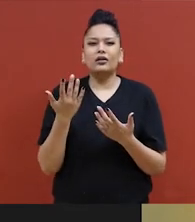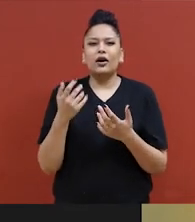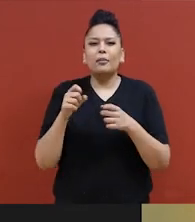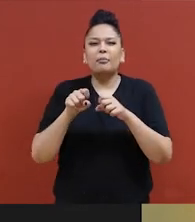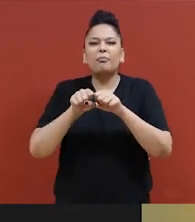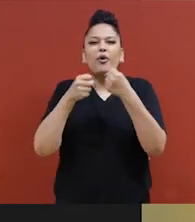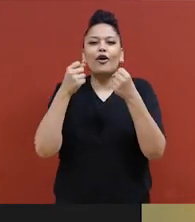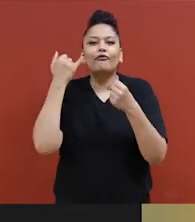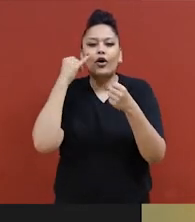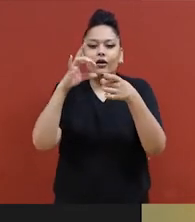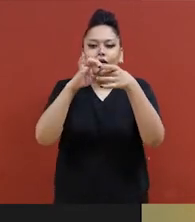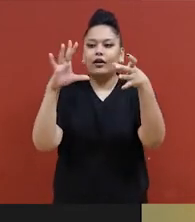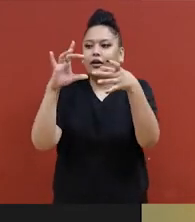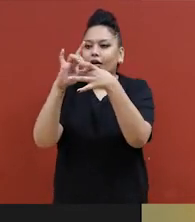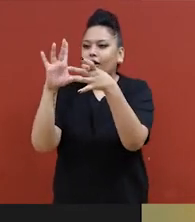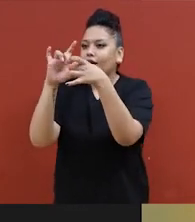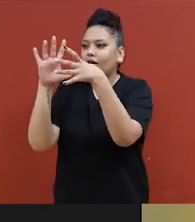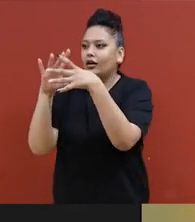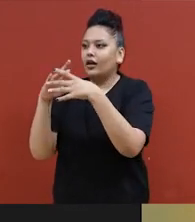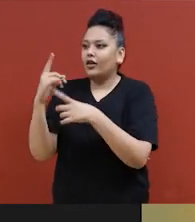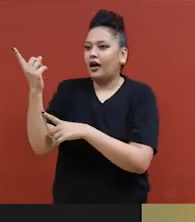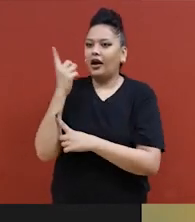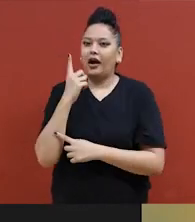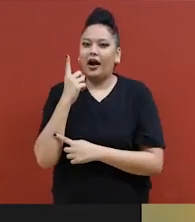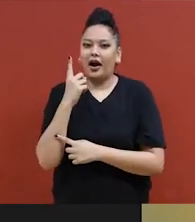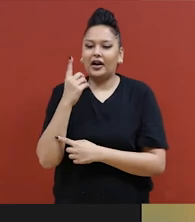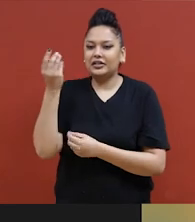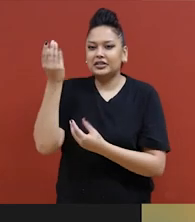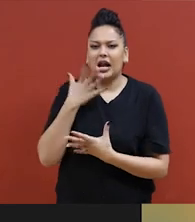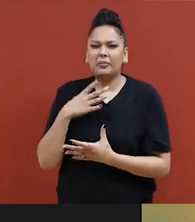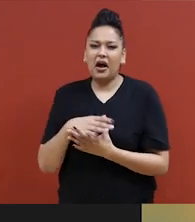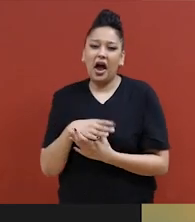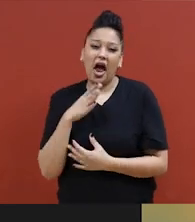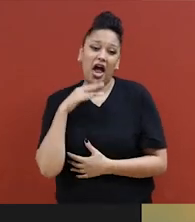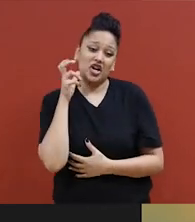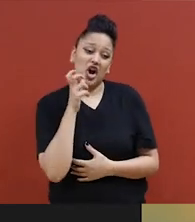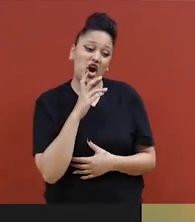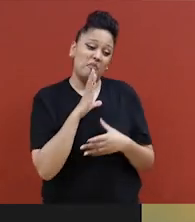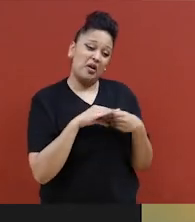Puis la personne suivante vient te voir et te dit, « Ah, j'ai entendu ça!